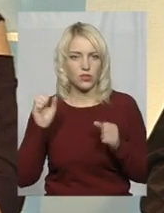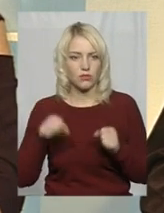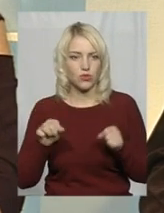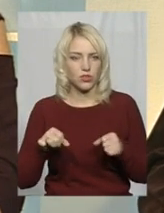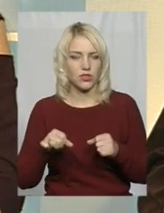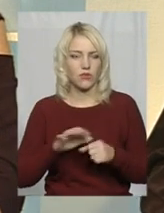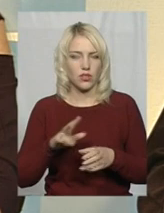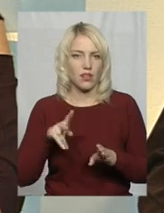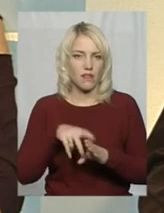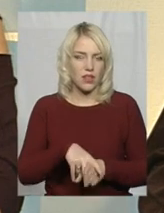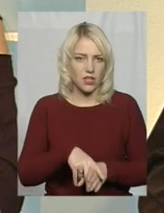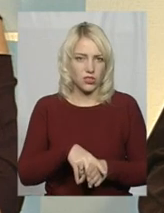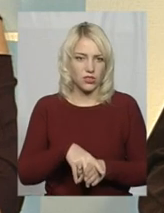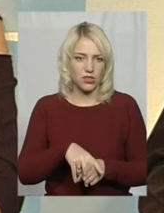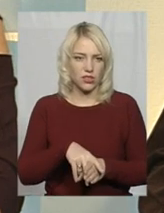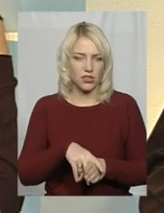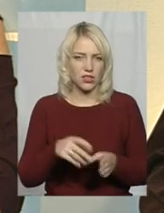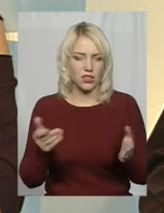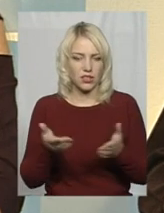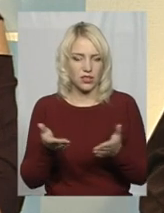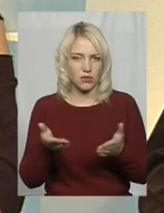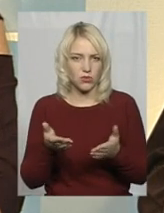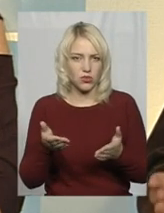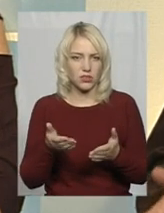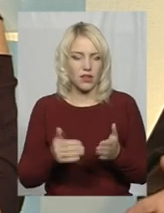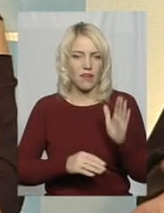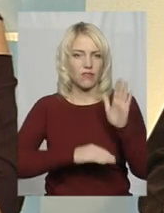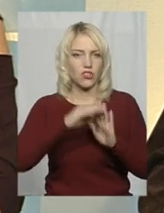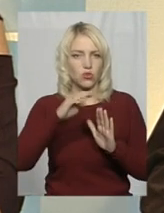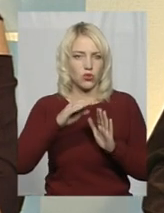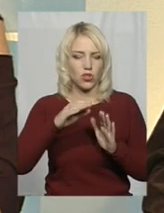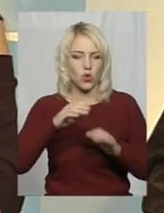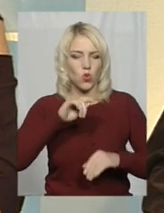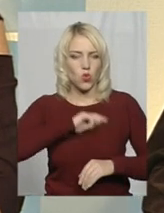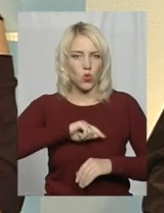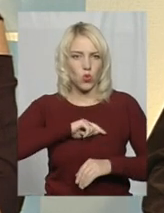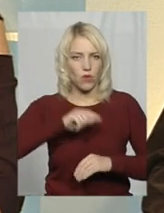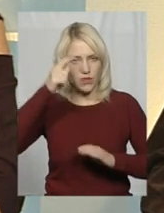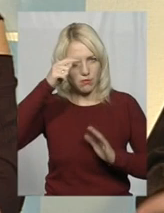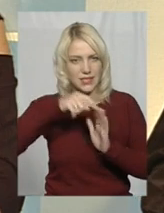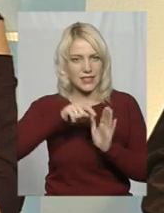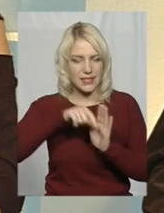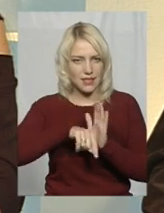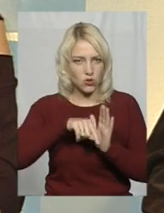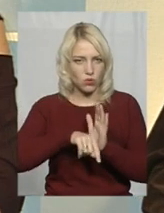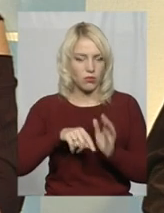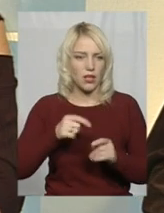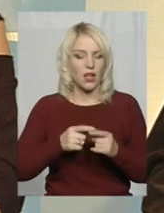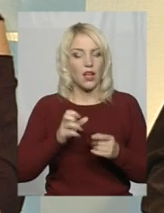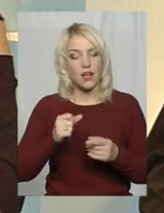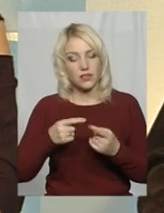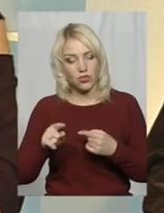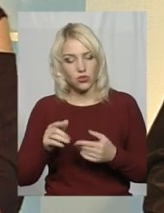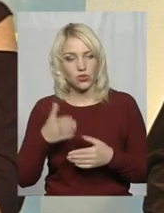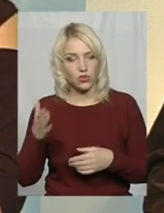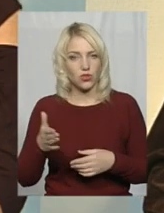ненавантажених якимось високодуховним сенсом. З іншої сторони,